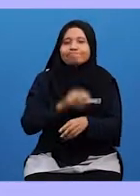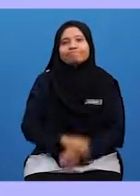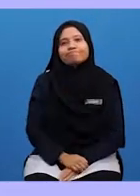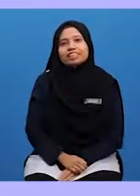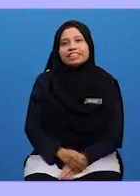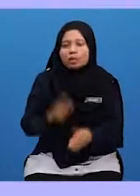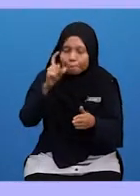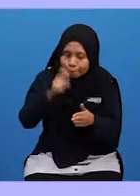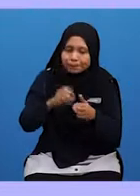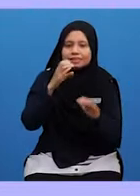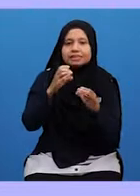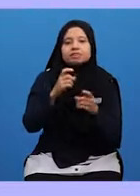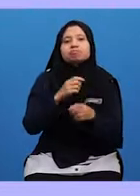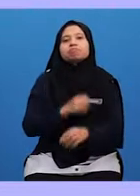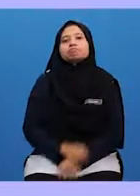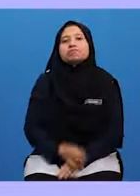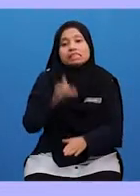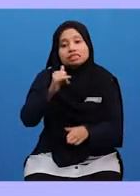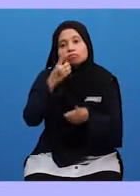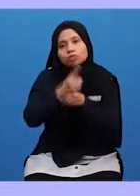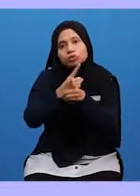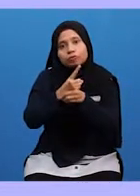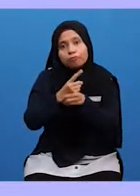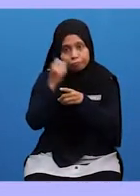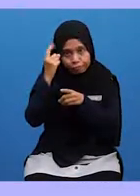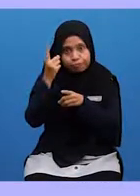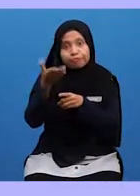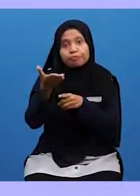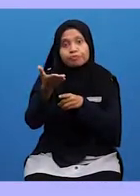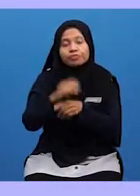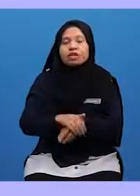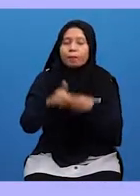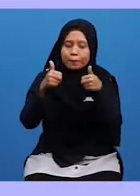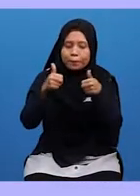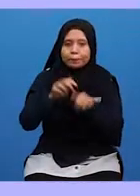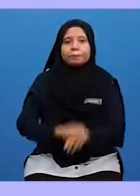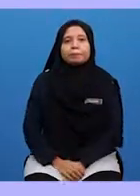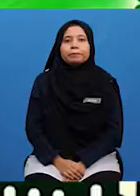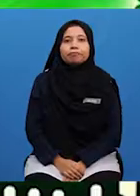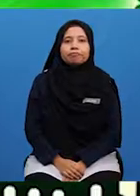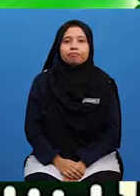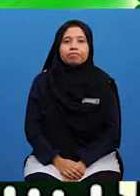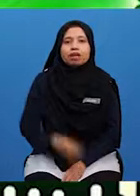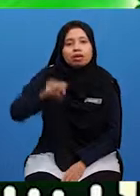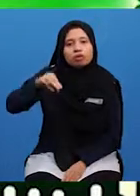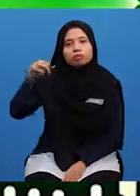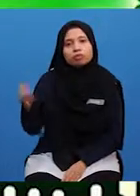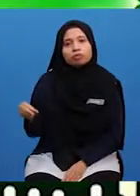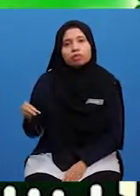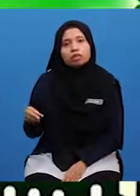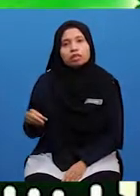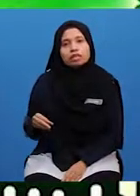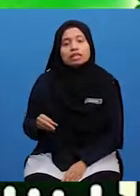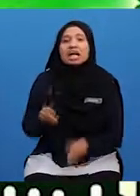Kena juga cakap Yang betul Do you understand it? Okey Bagus Murid-murid-murid